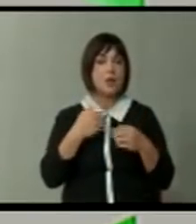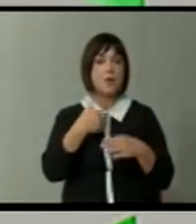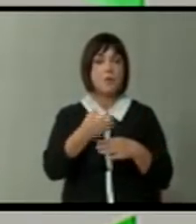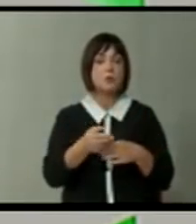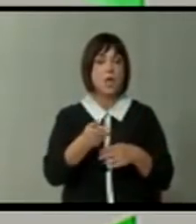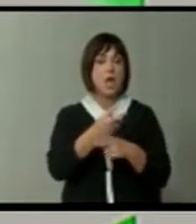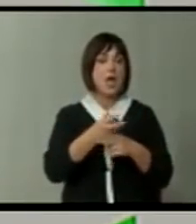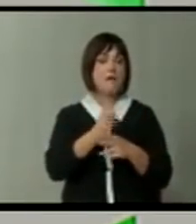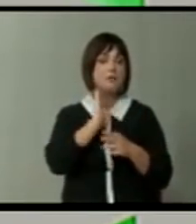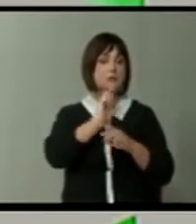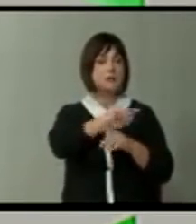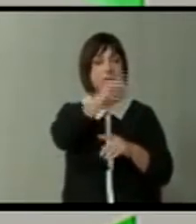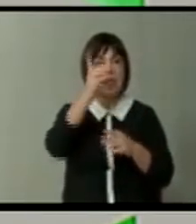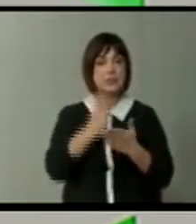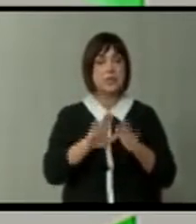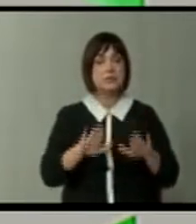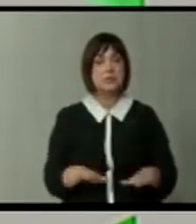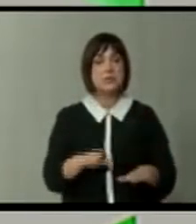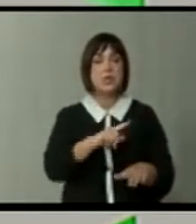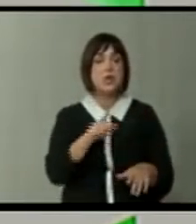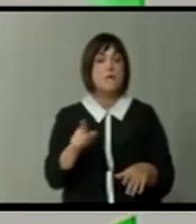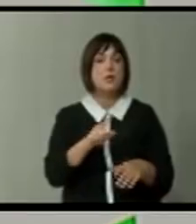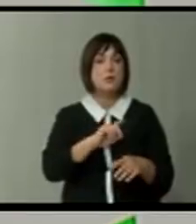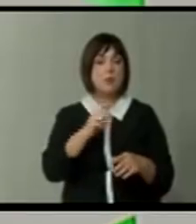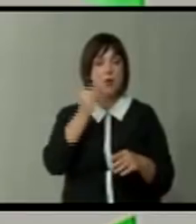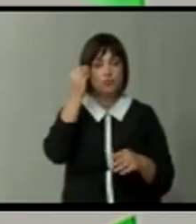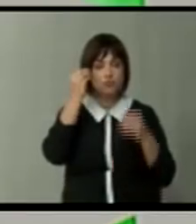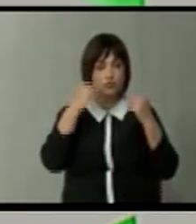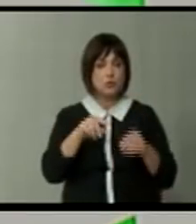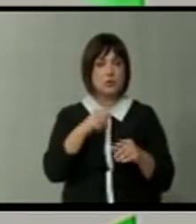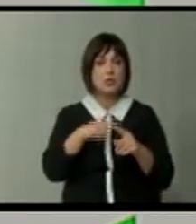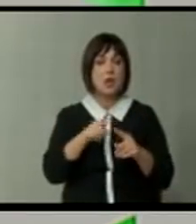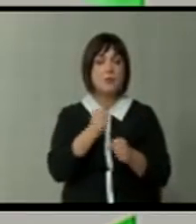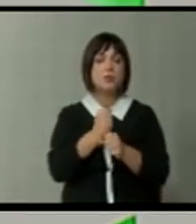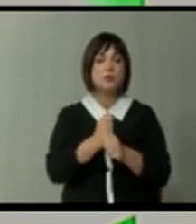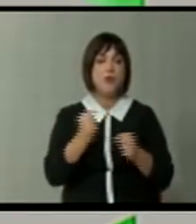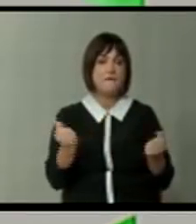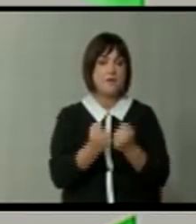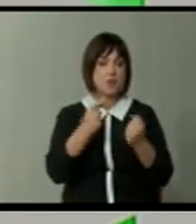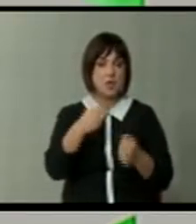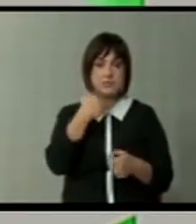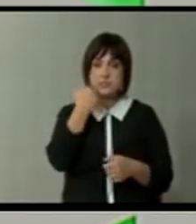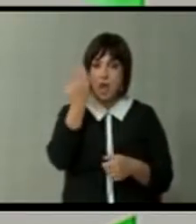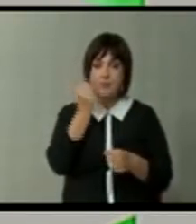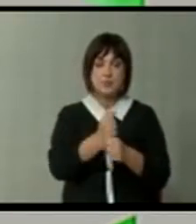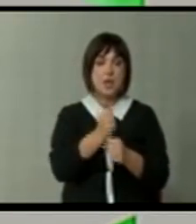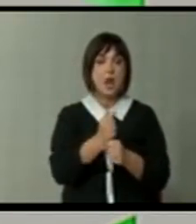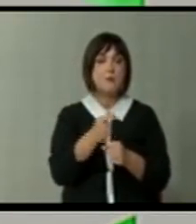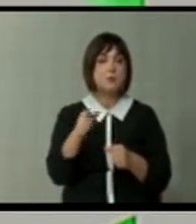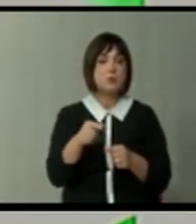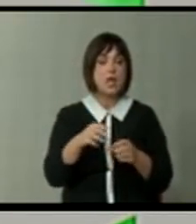кафуле цял ден, затоа не му е изпод чест да работи нешто физички, тоа е срамота, да работи на